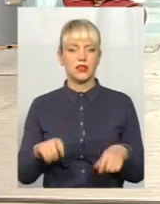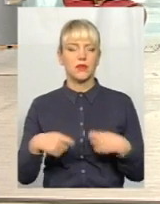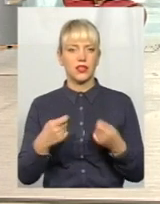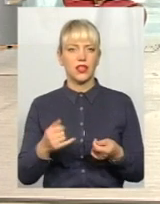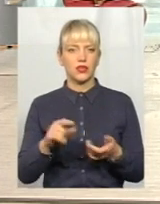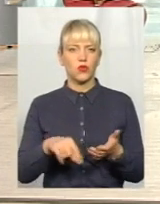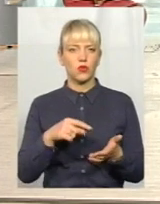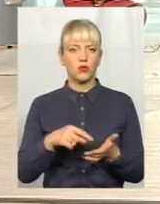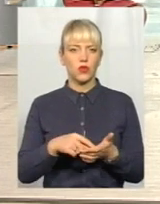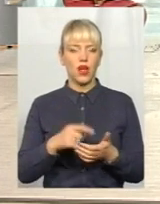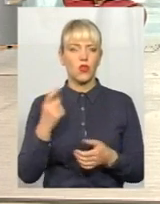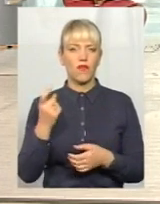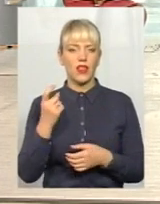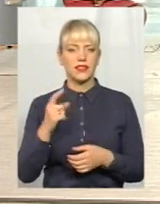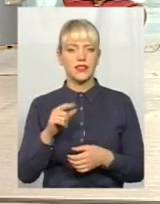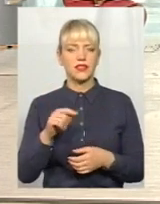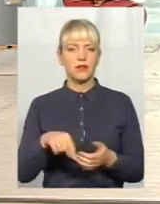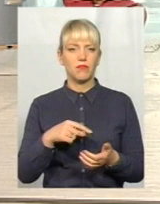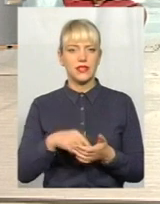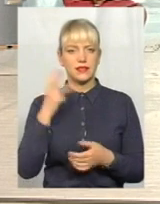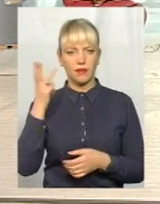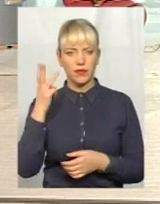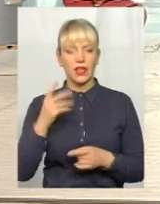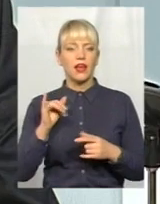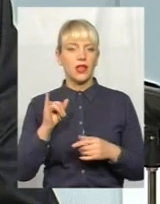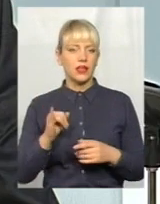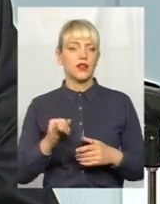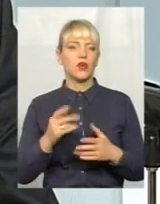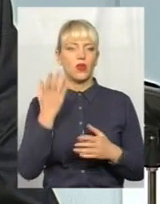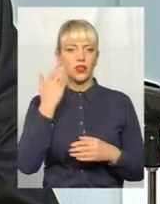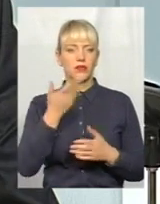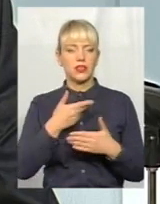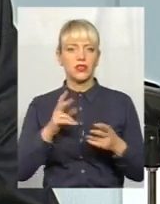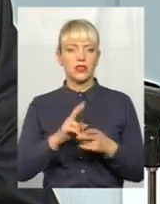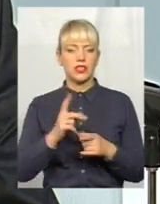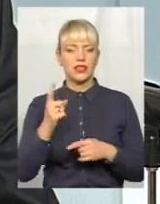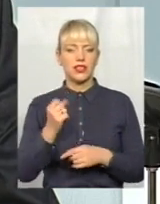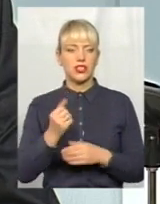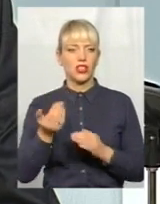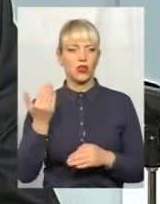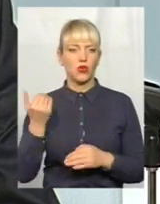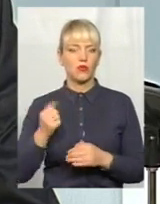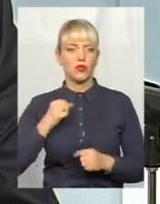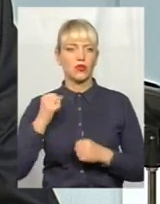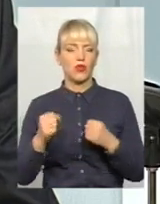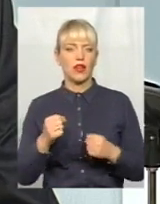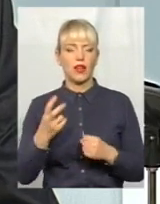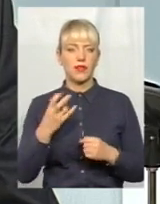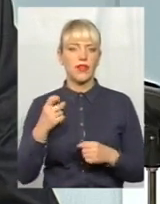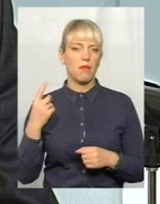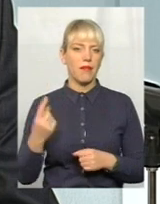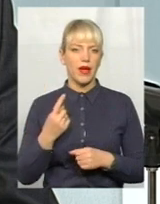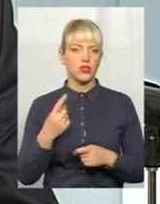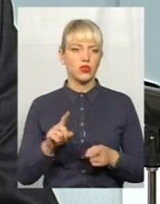комунальну власність міста. І коли ми зустрілися буквально тиждень тому з колегами на першу таку